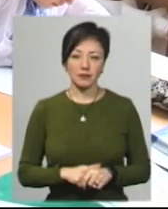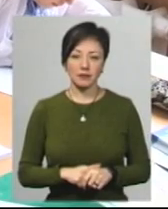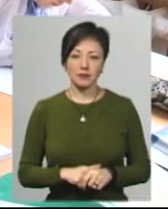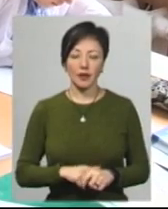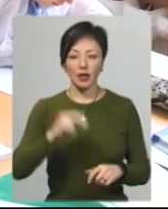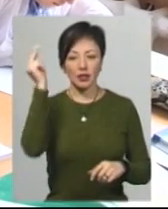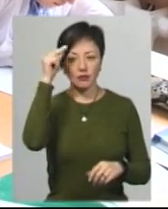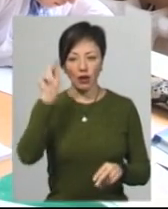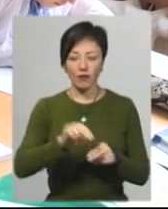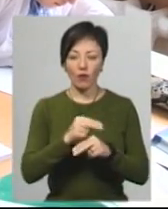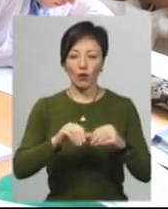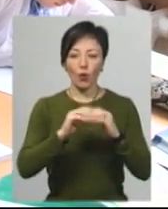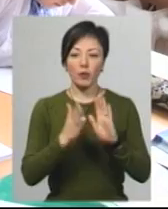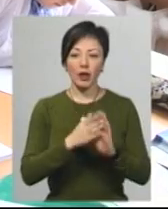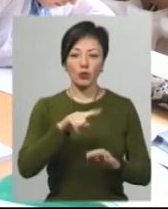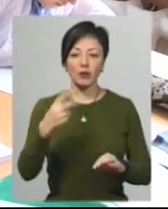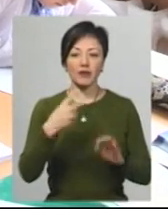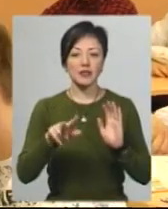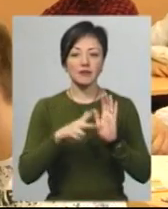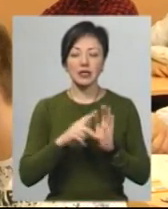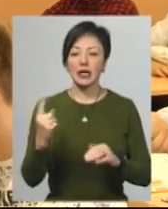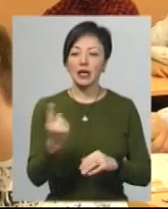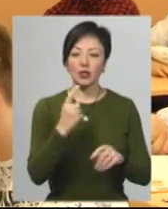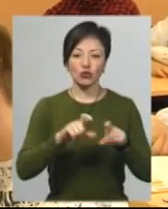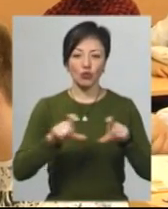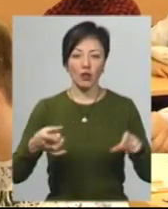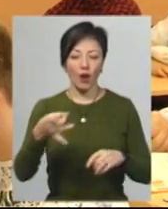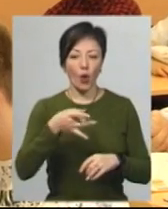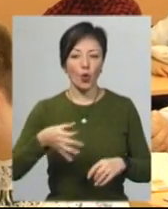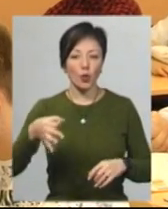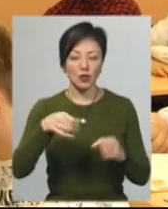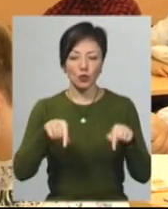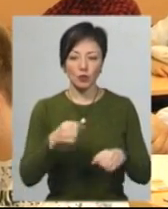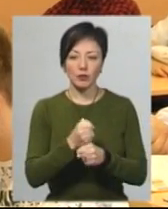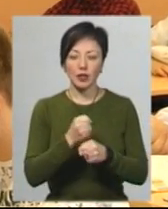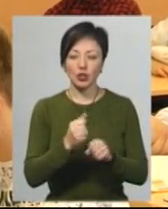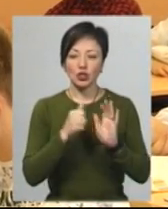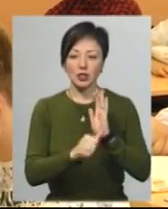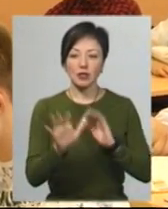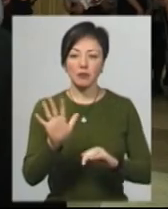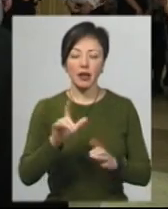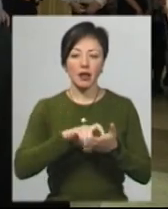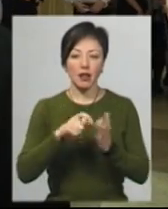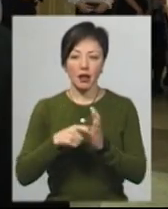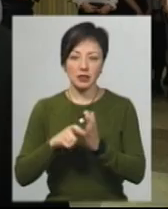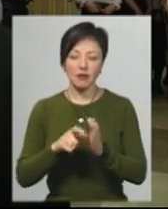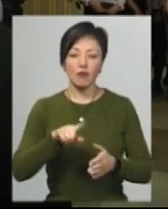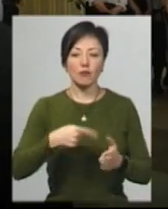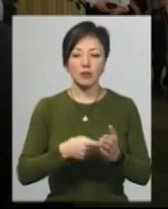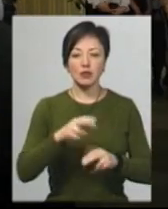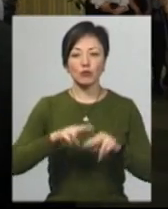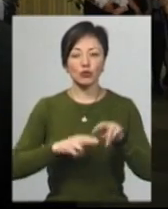Навчальне виховне об'єднання номер 28 – єдина школа у мікрорайоні Озерна. Тут функціонує 65 класів. В місті